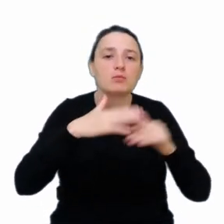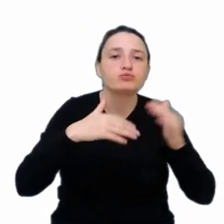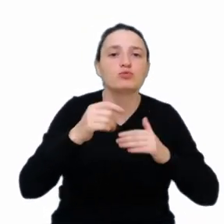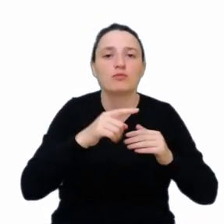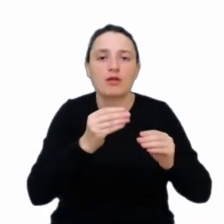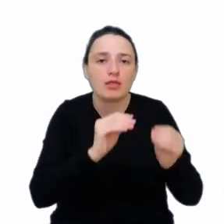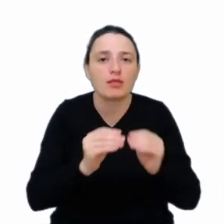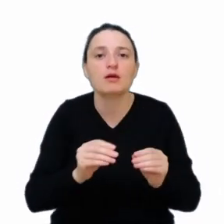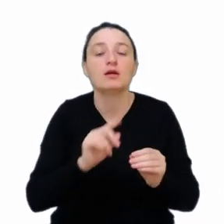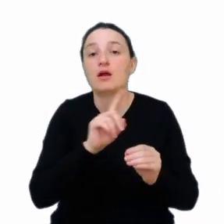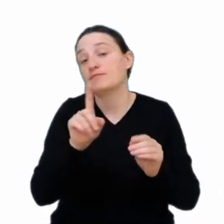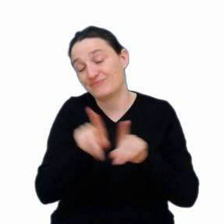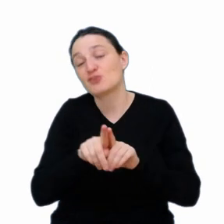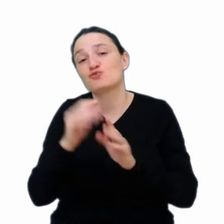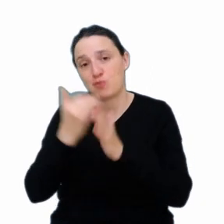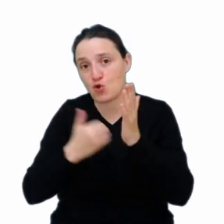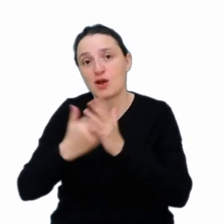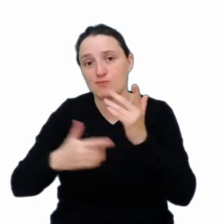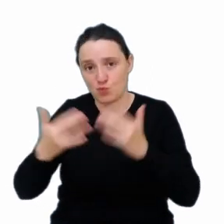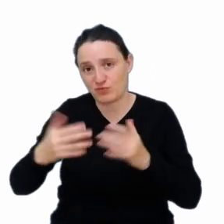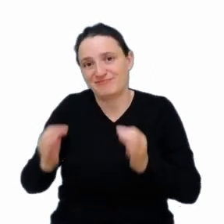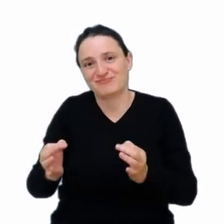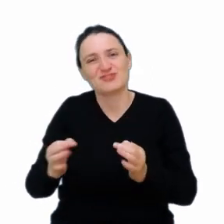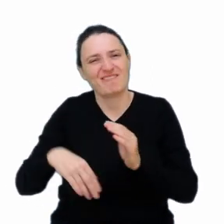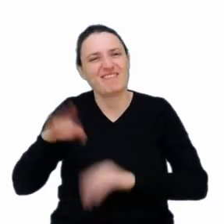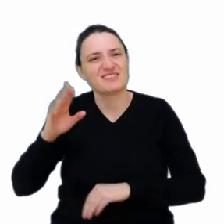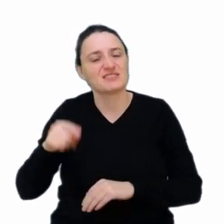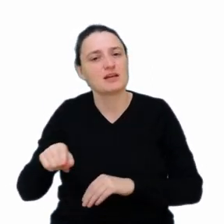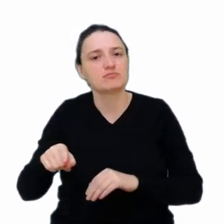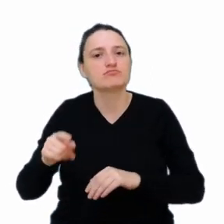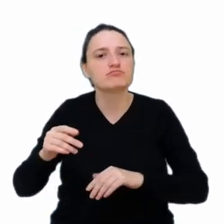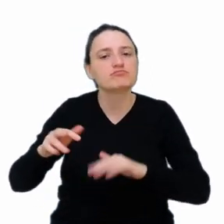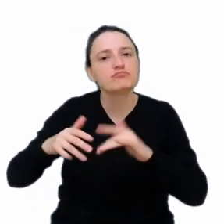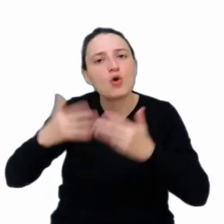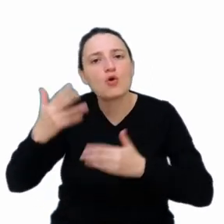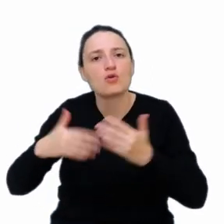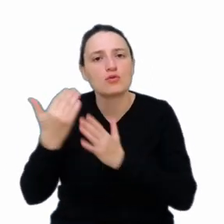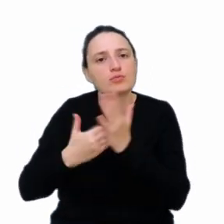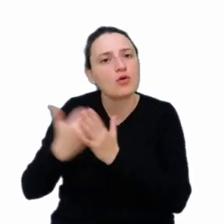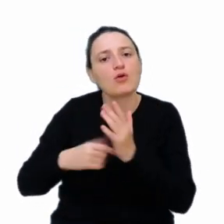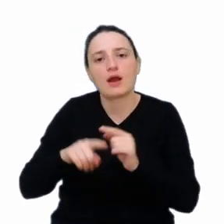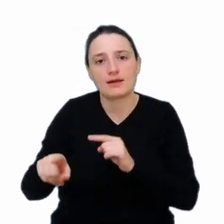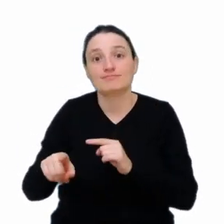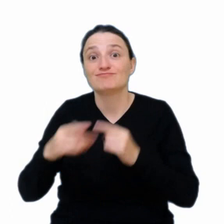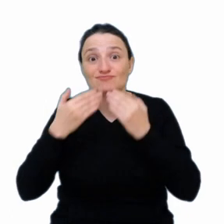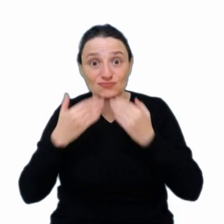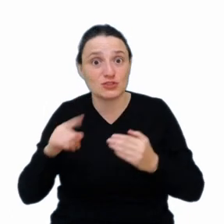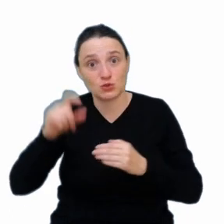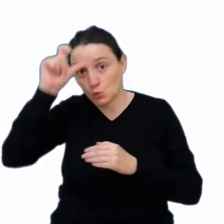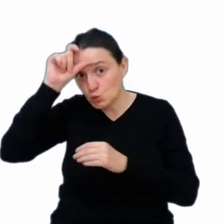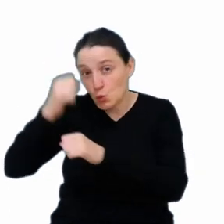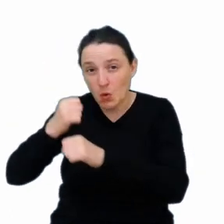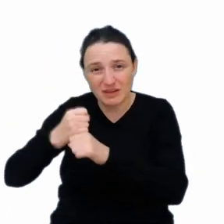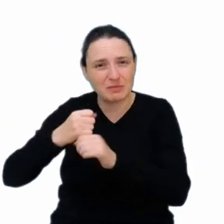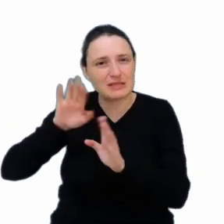częściej programy komputerowe, które właśnie mają ograniczyć działanie człowieka, czyli